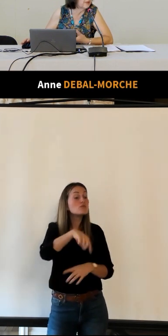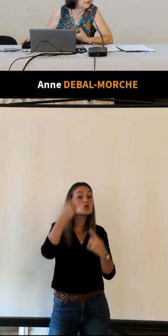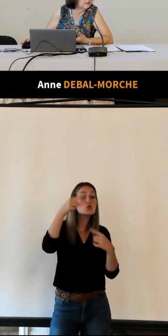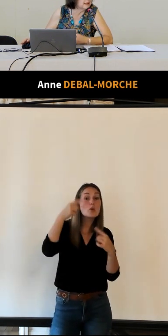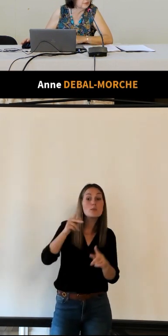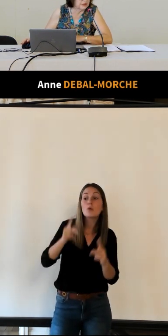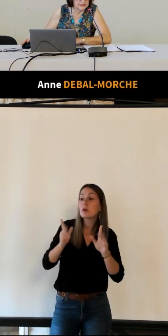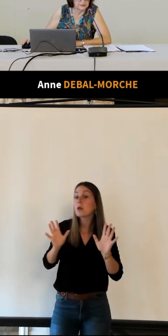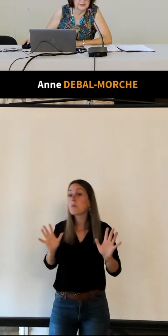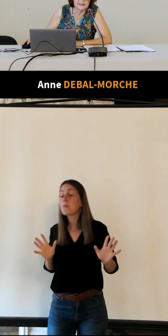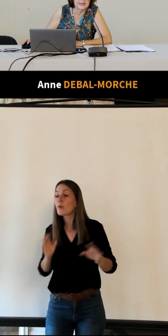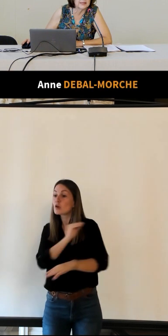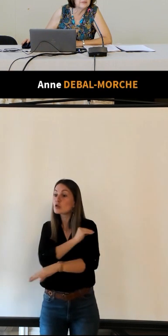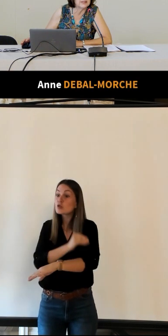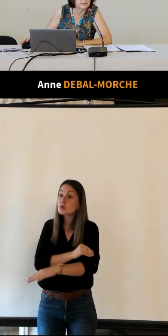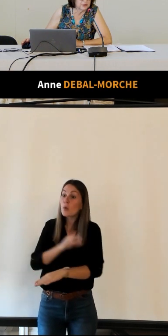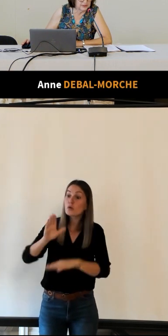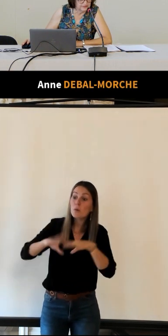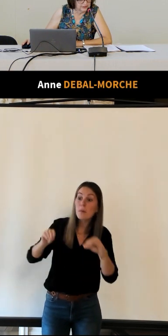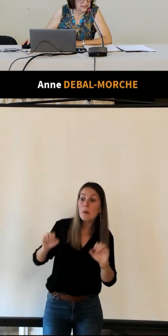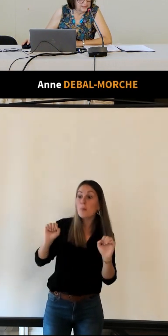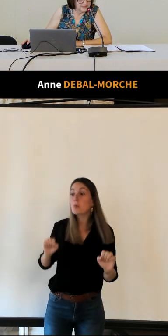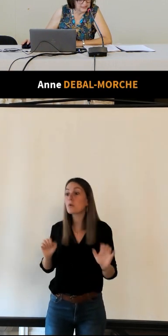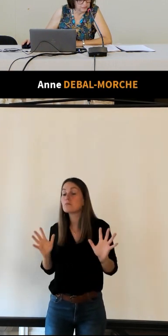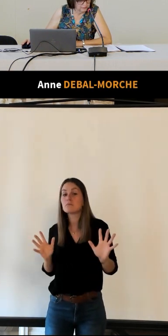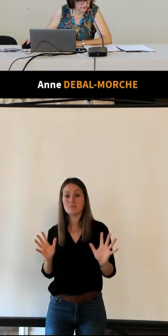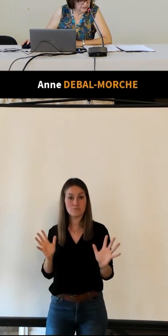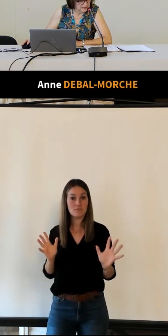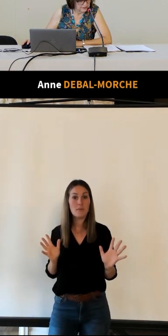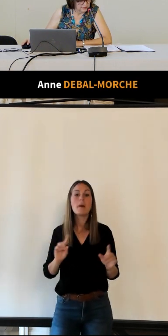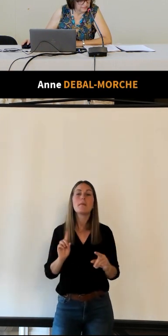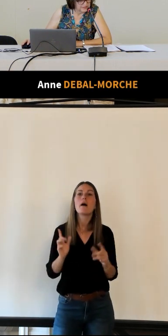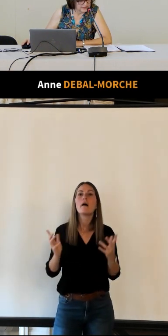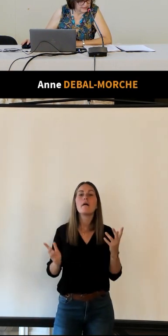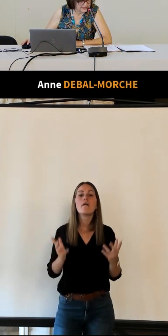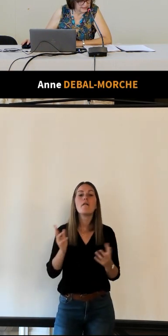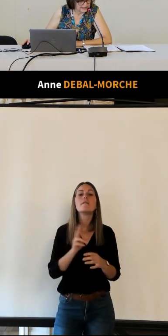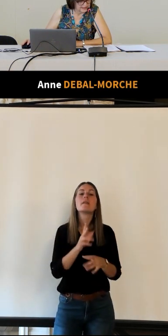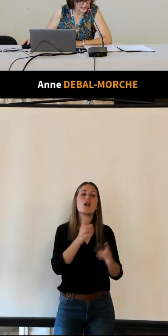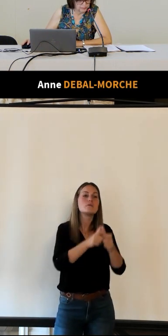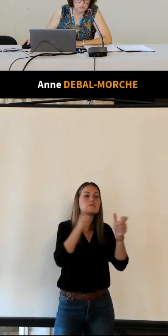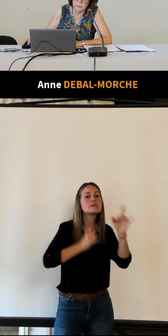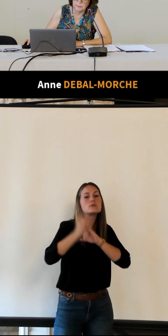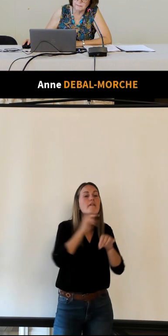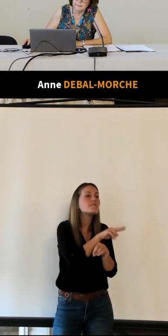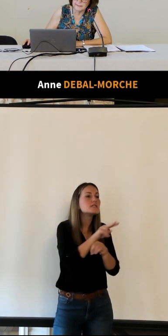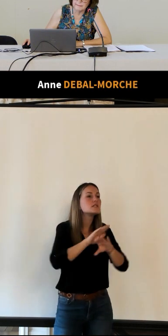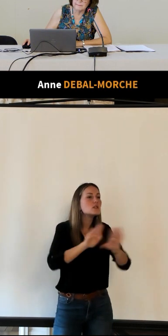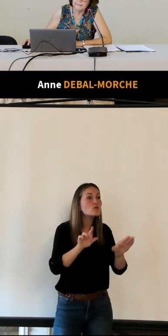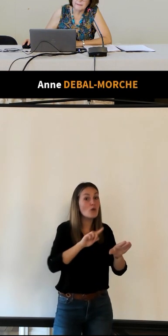pratiquer aussi des activités sportives pas simplement visiter des monuments